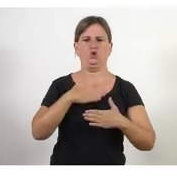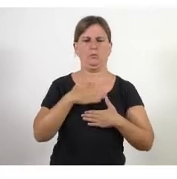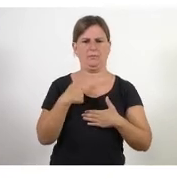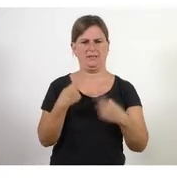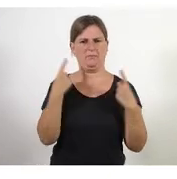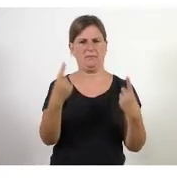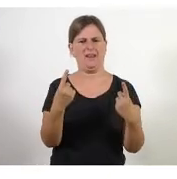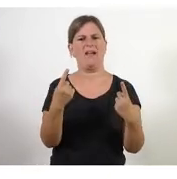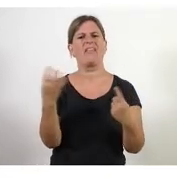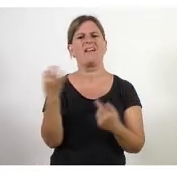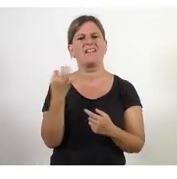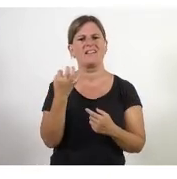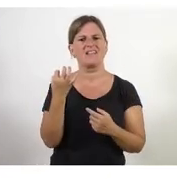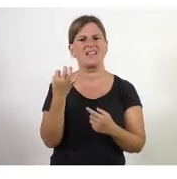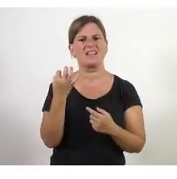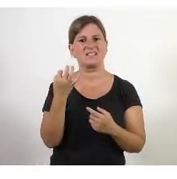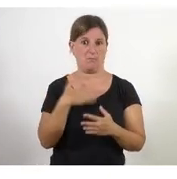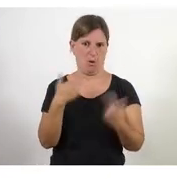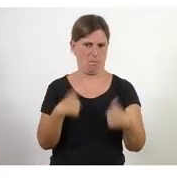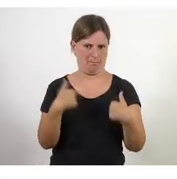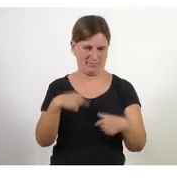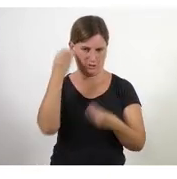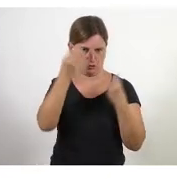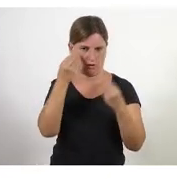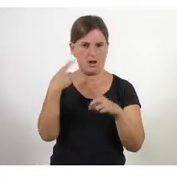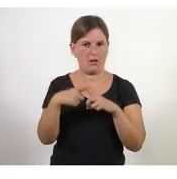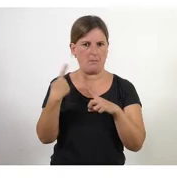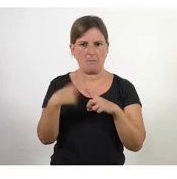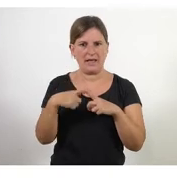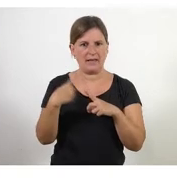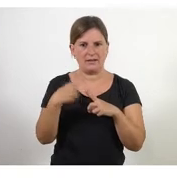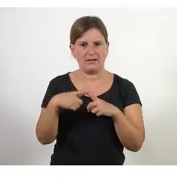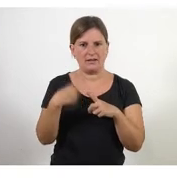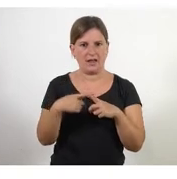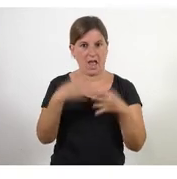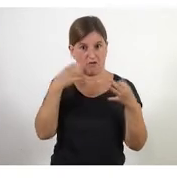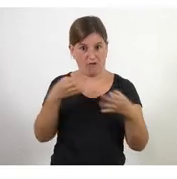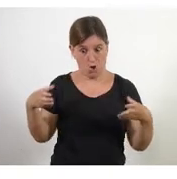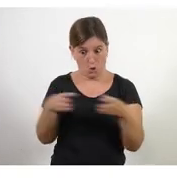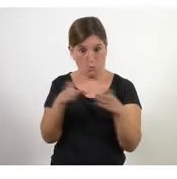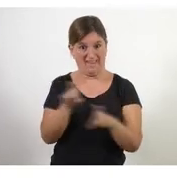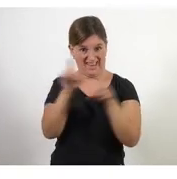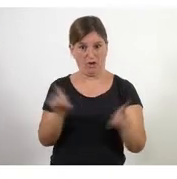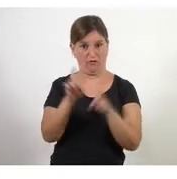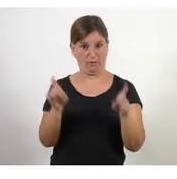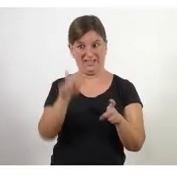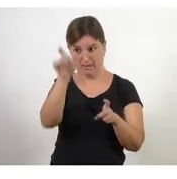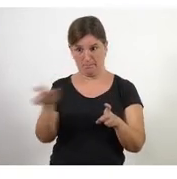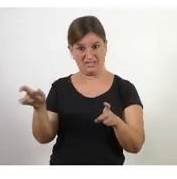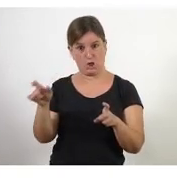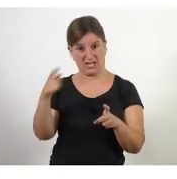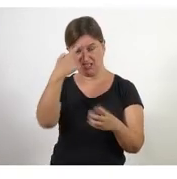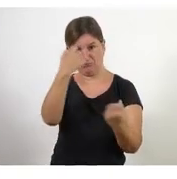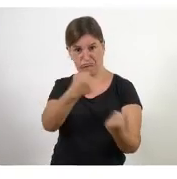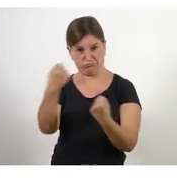personal em va sorprendre moltíssim perquè va ser un grup d'informàtics persones informàtiques d